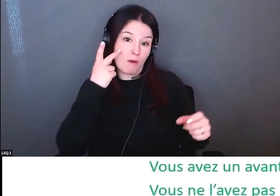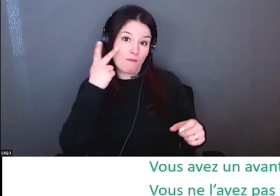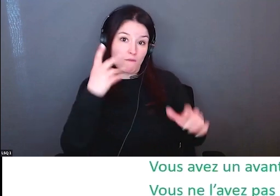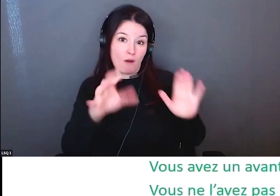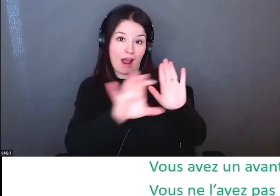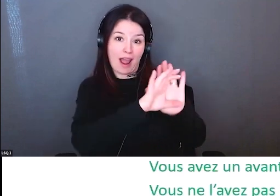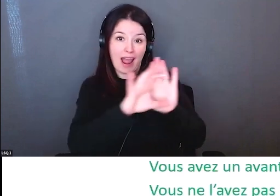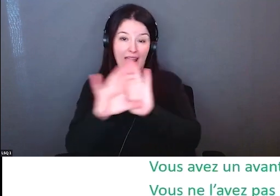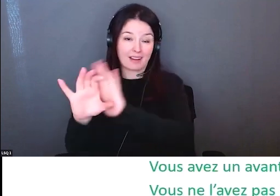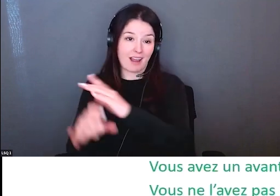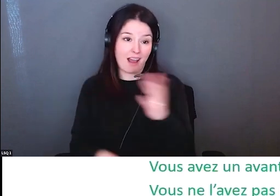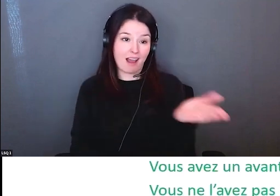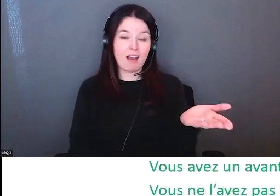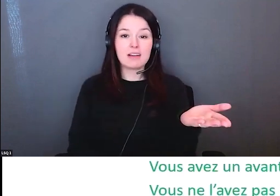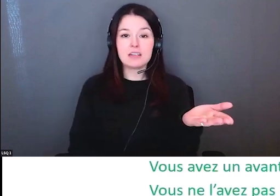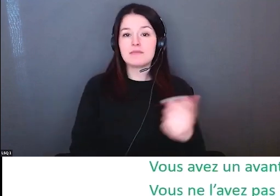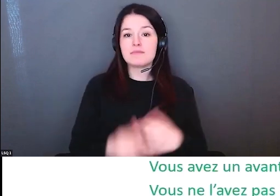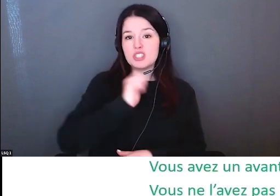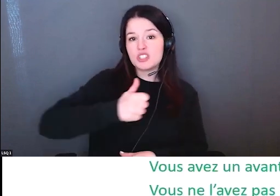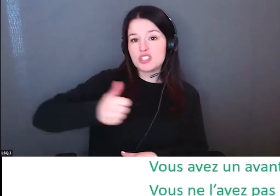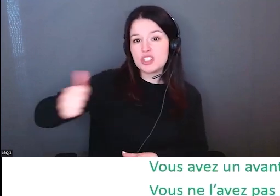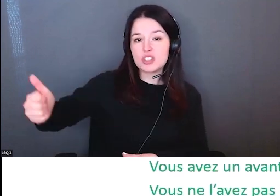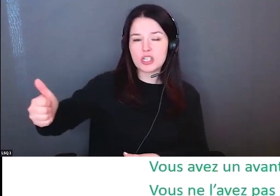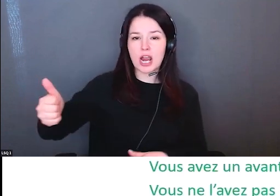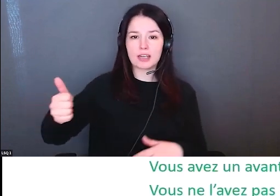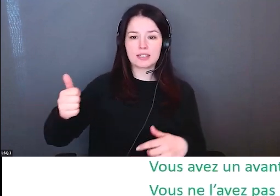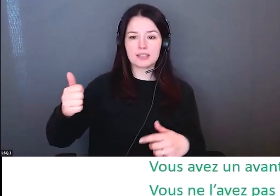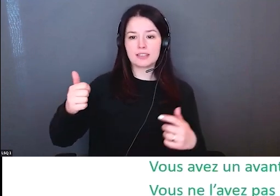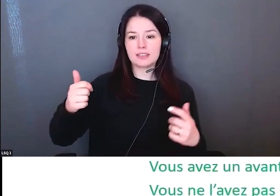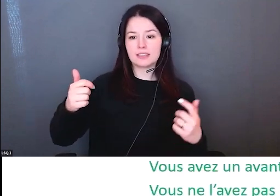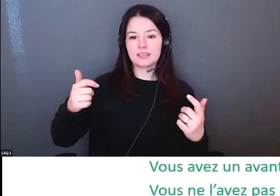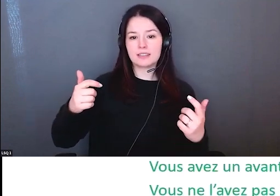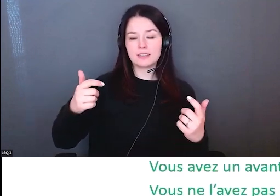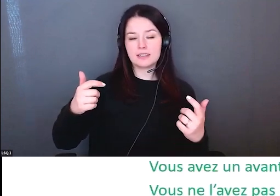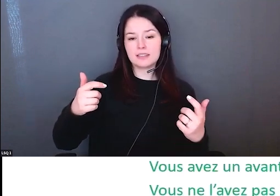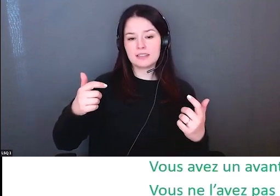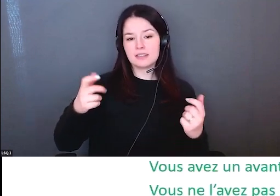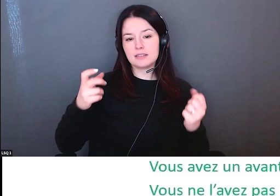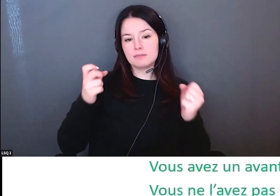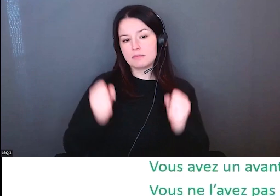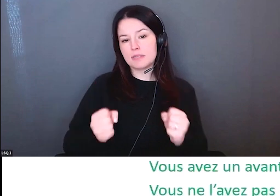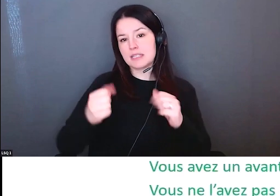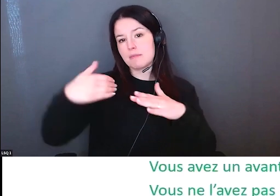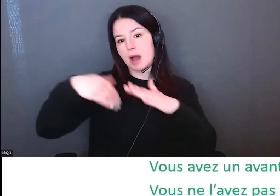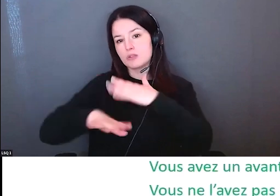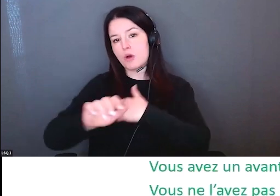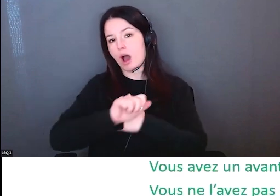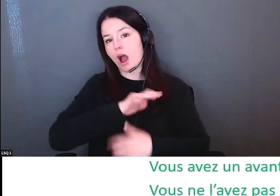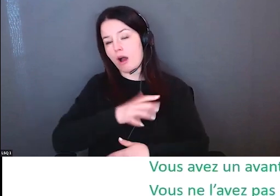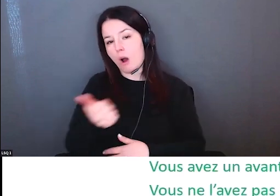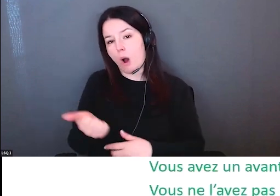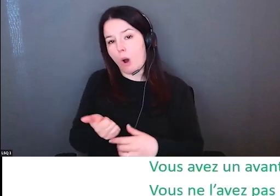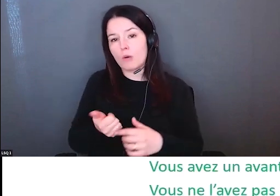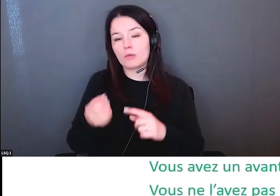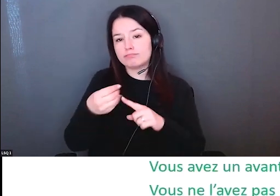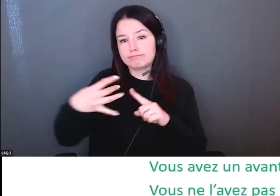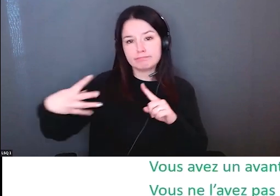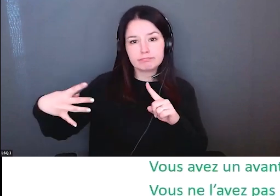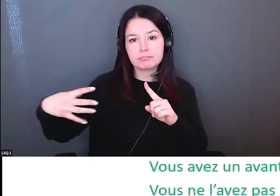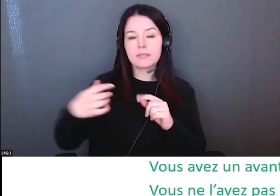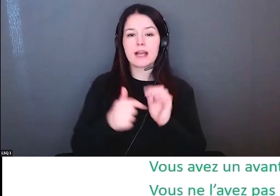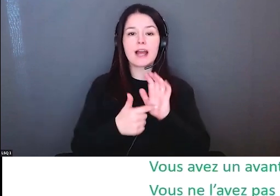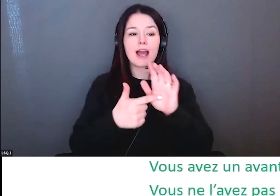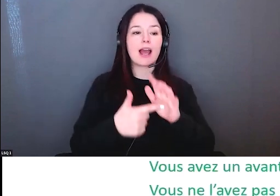le sexisme je suis une femme je n pas demandé d'être une femme donc je me trouve en bas de cette médaille ce n'est pas lié à cette bonté